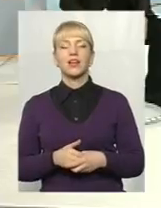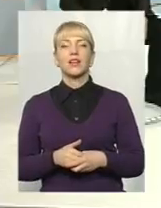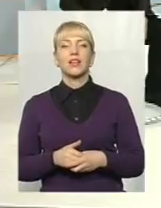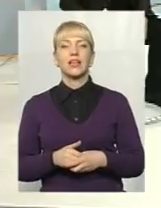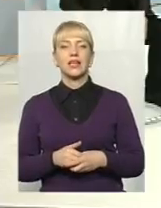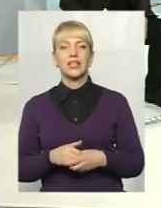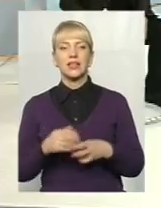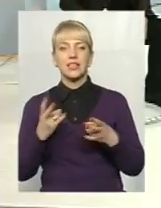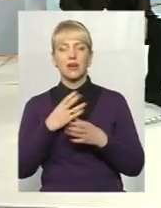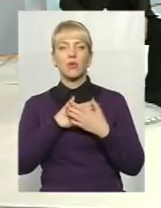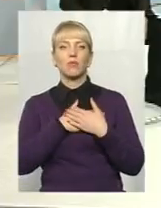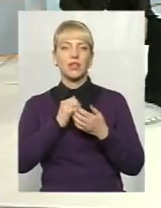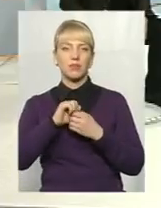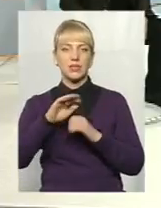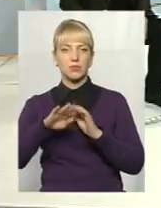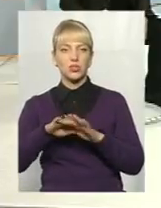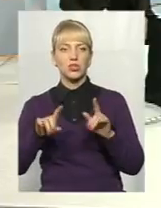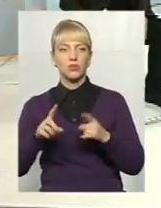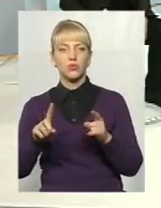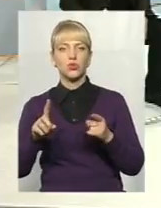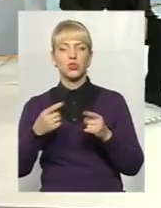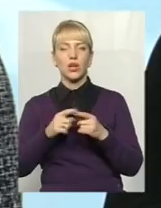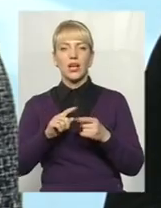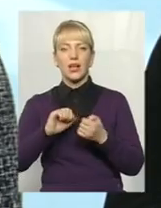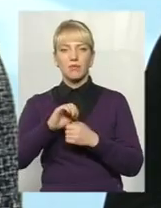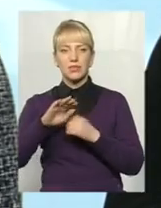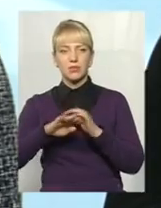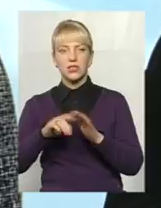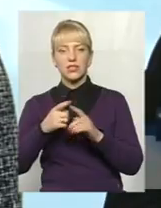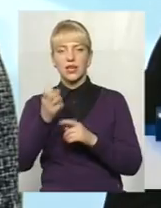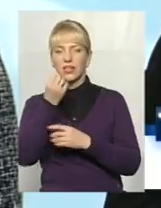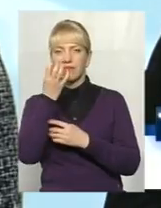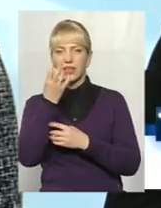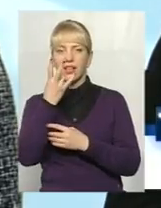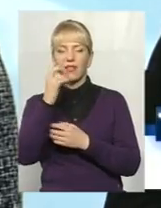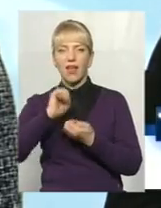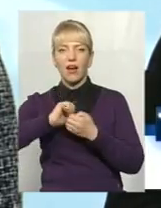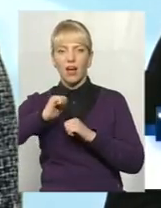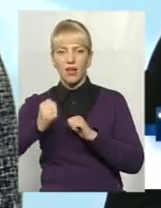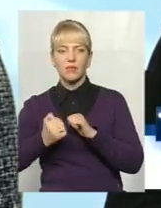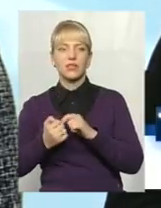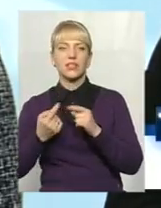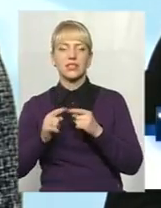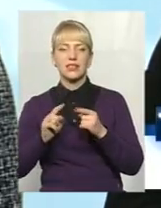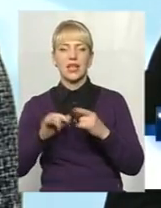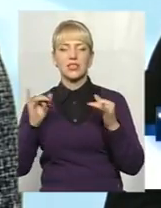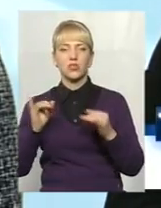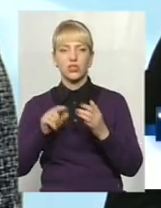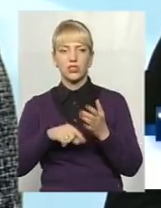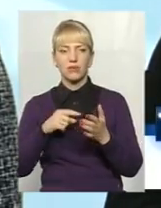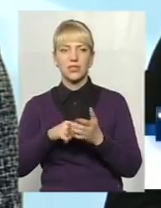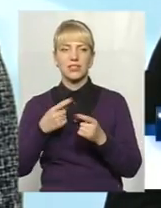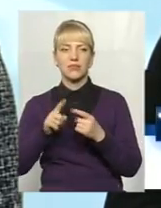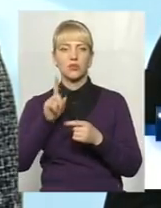любити Канець-Подільський, бо Канець-Подільський — це квітка на камені, Канець-Подільський — це історичне місто, Канець-Подільський — це